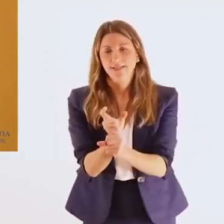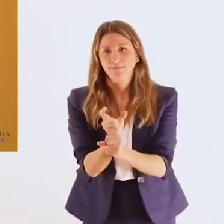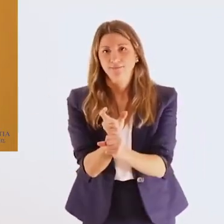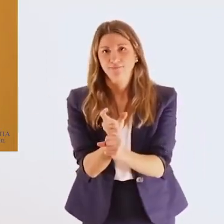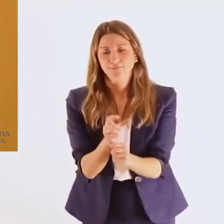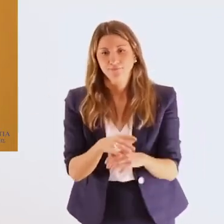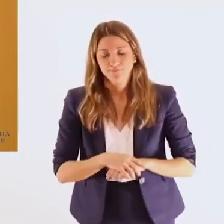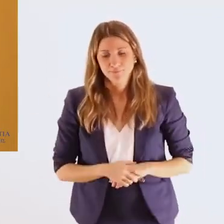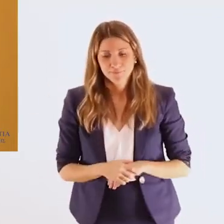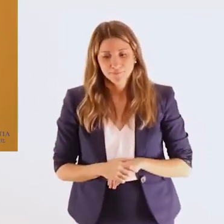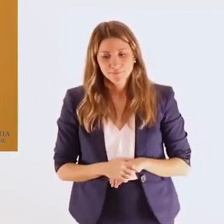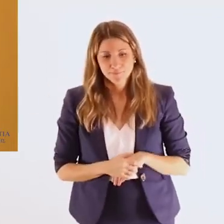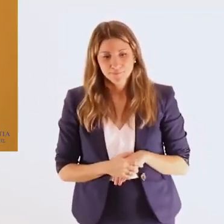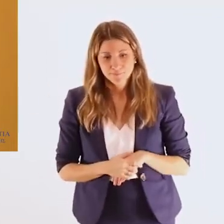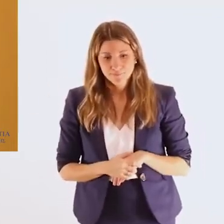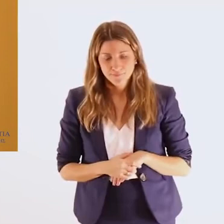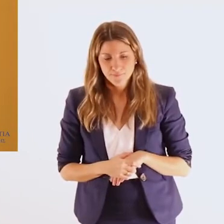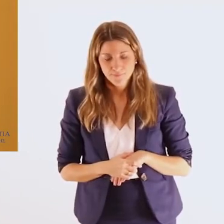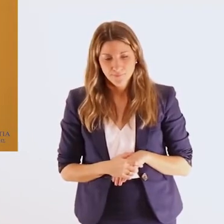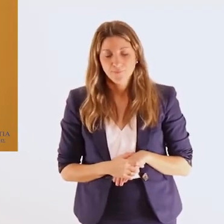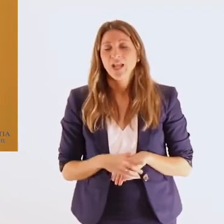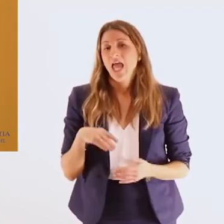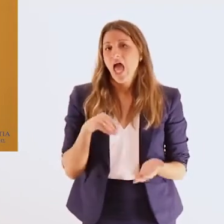των ενόπλων δυνάμεων της χώρας